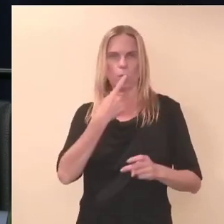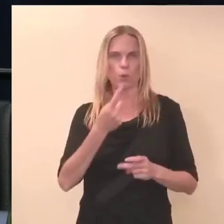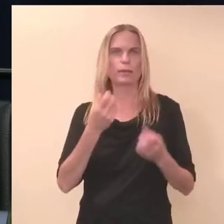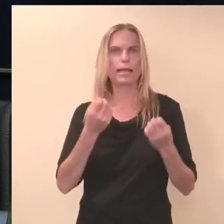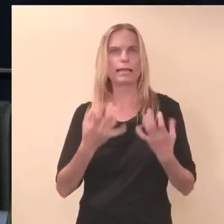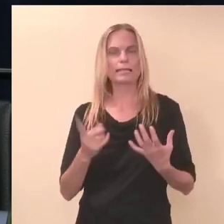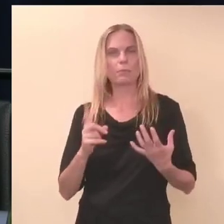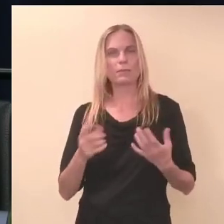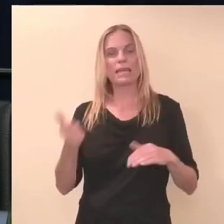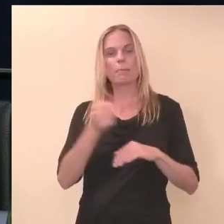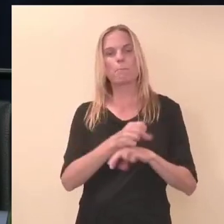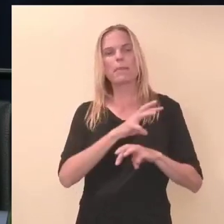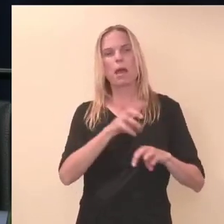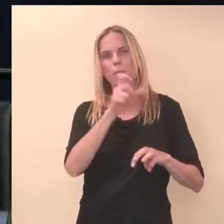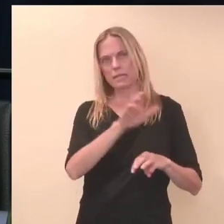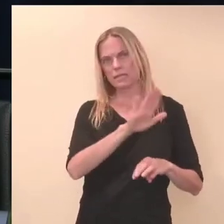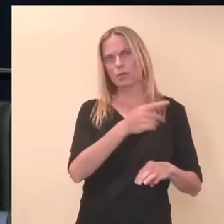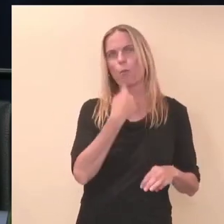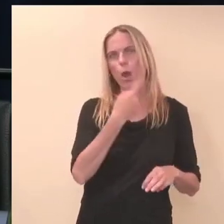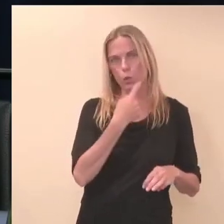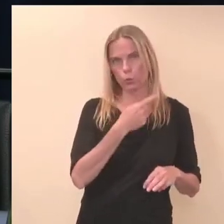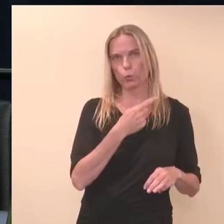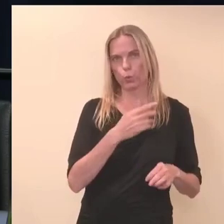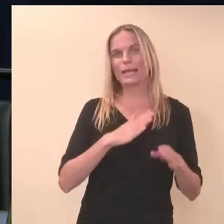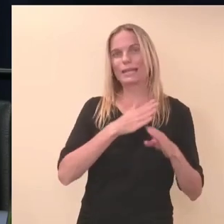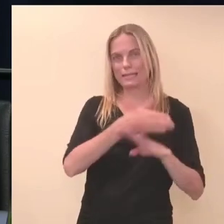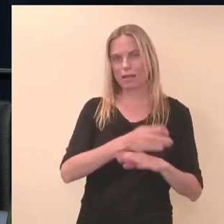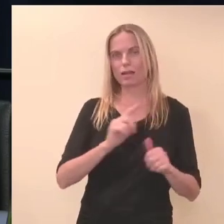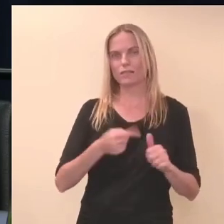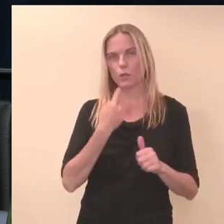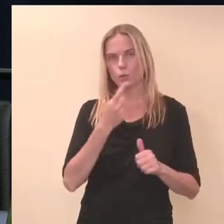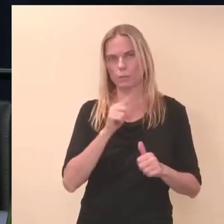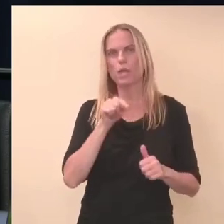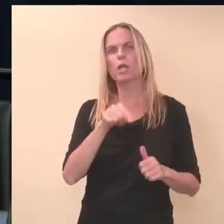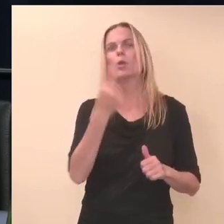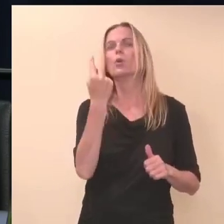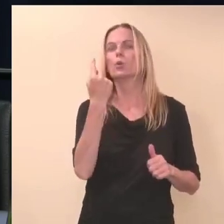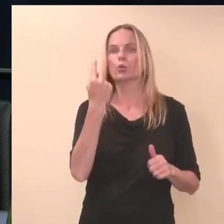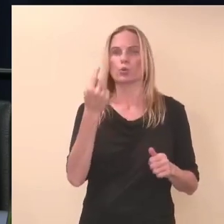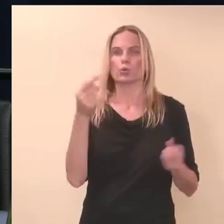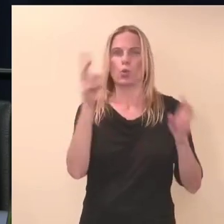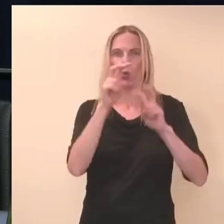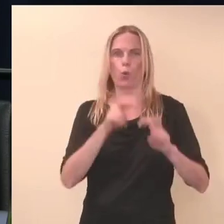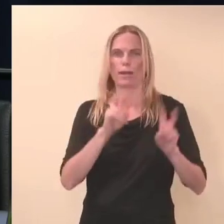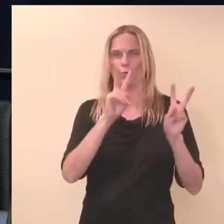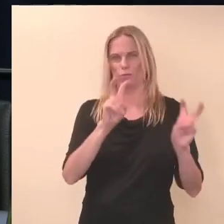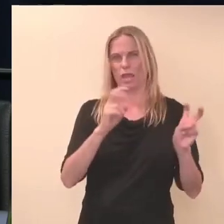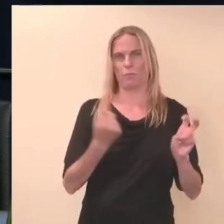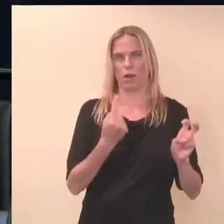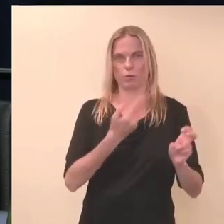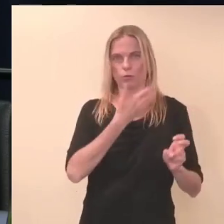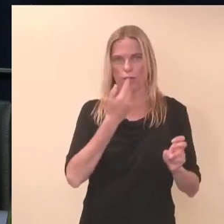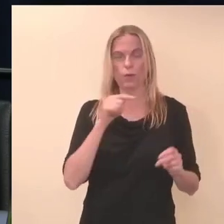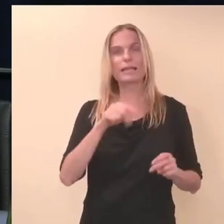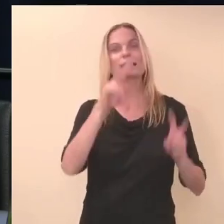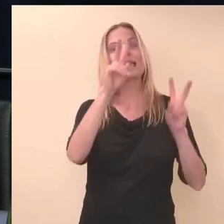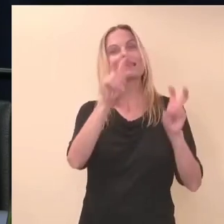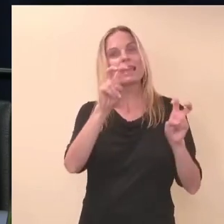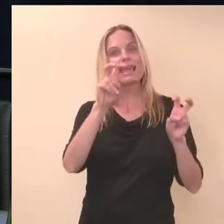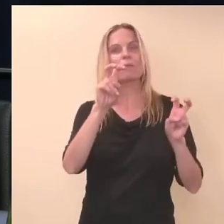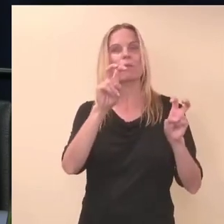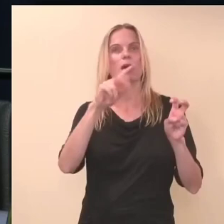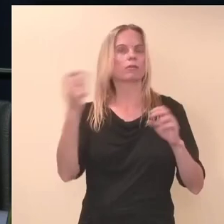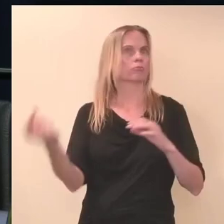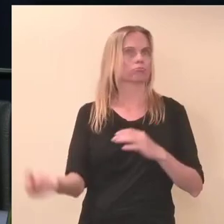peaministri lisaks, et see ei ole nagu ühe uuringu teema. See teema on välja tunnud teile suure